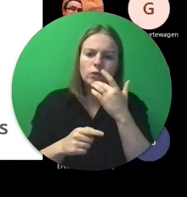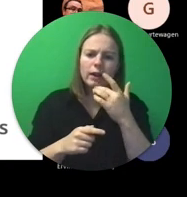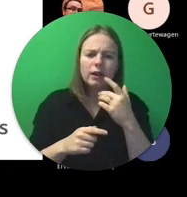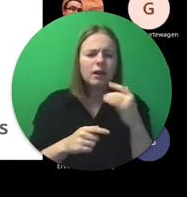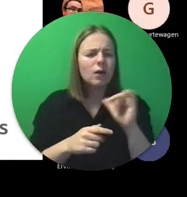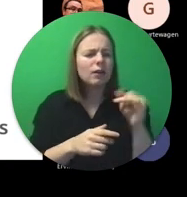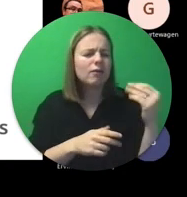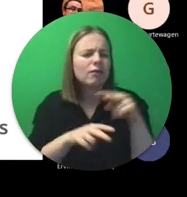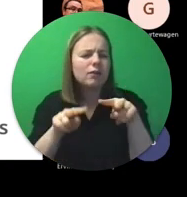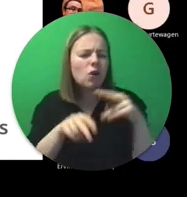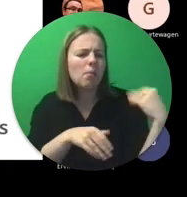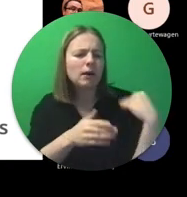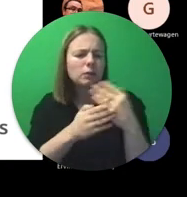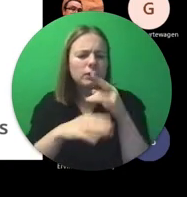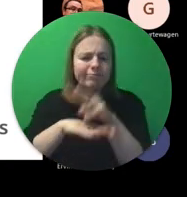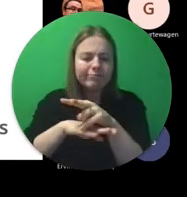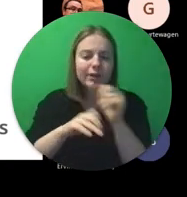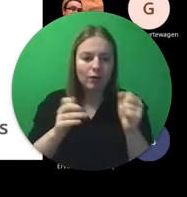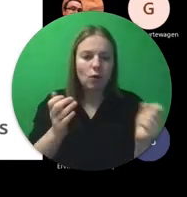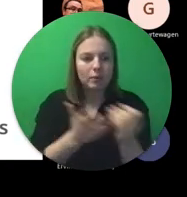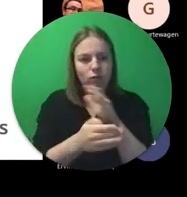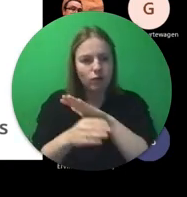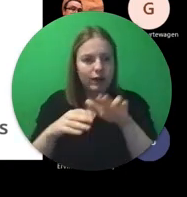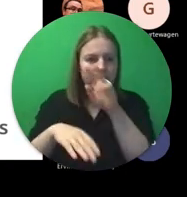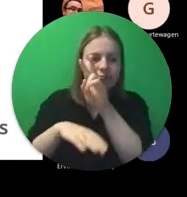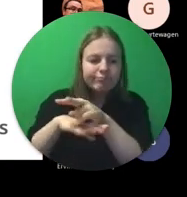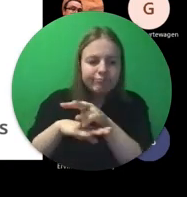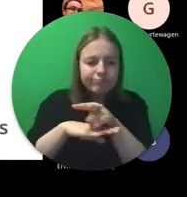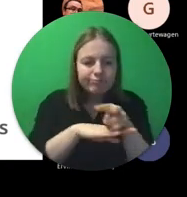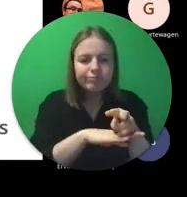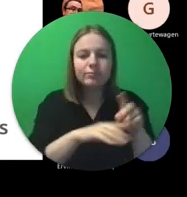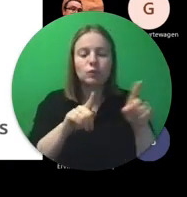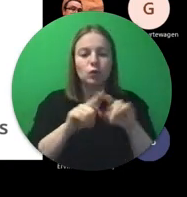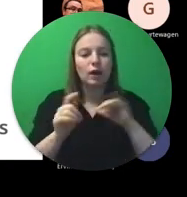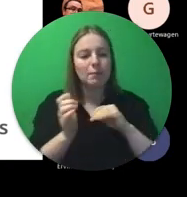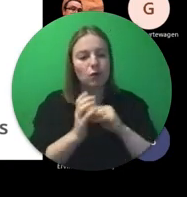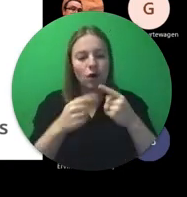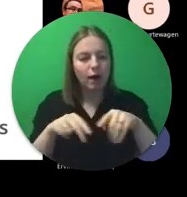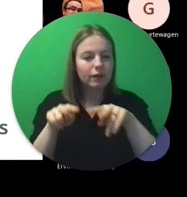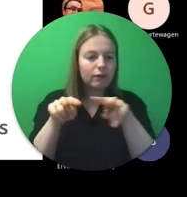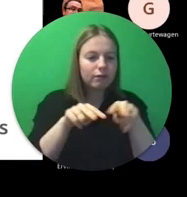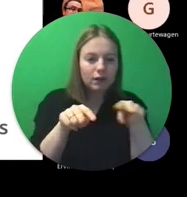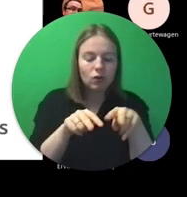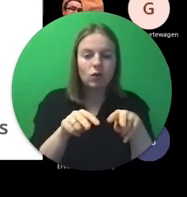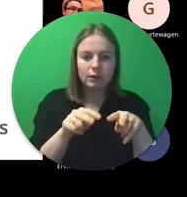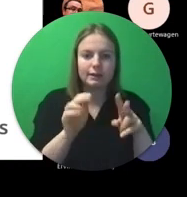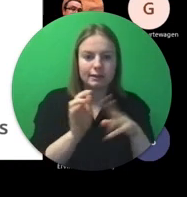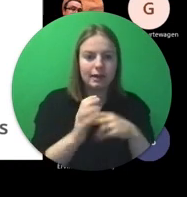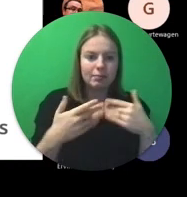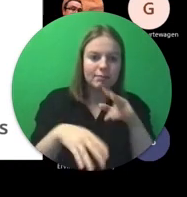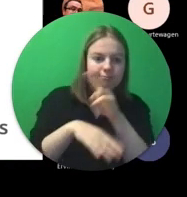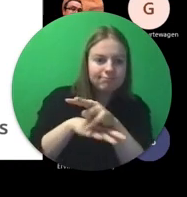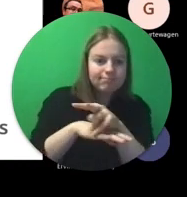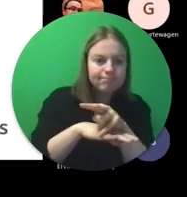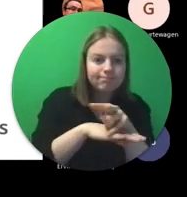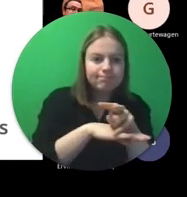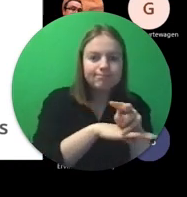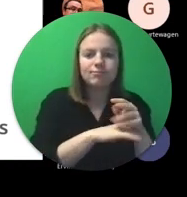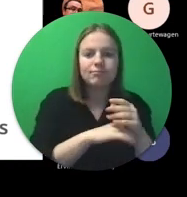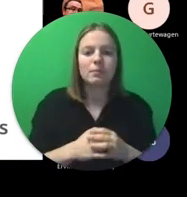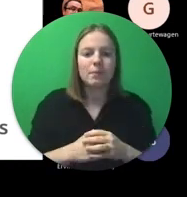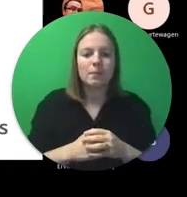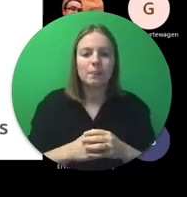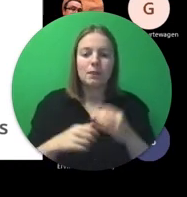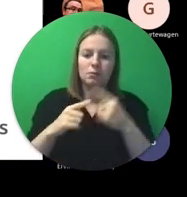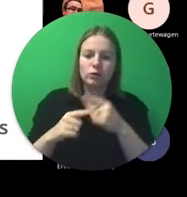de video die je daarnet hebt gezien, die kun je daar integraal gaan bekijken. Er staan ook andere video's op, dus ga zeker eens een kijkje nemen. En hier zijn dan ook